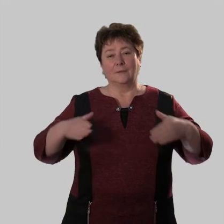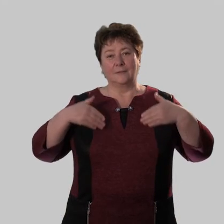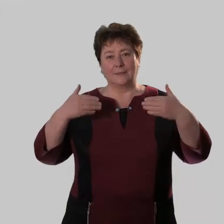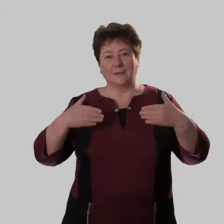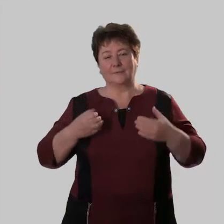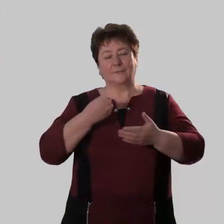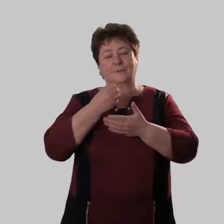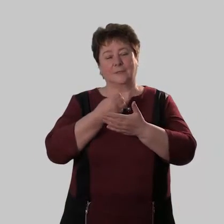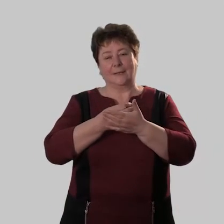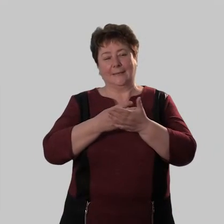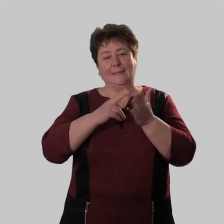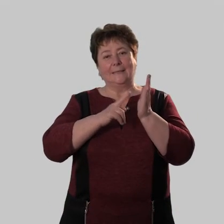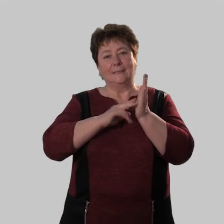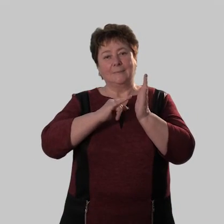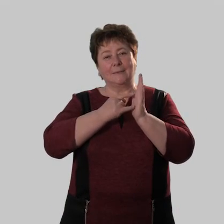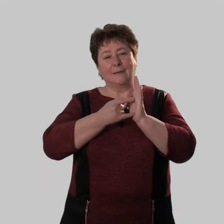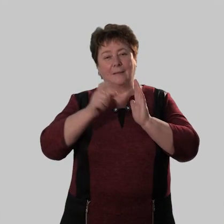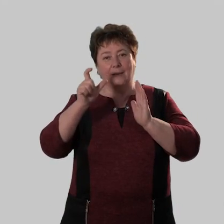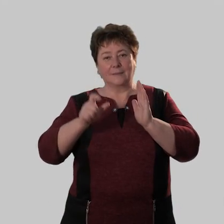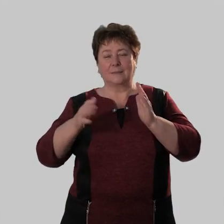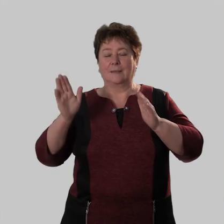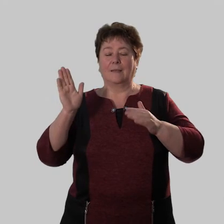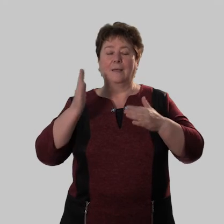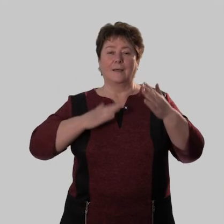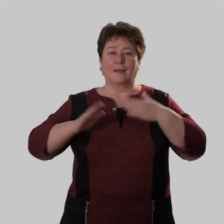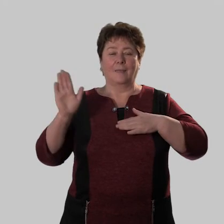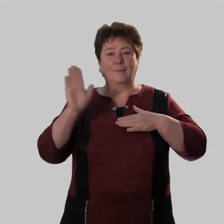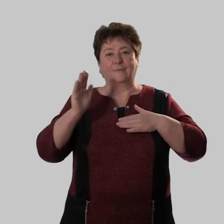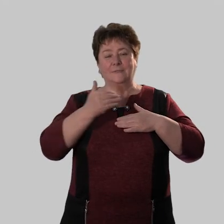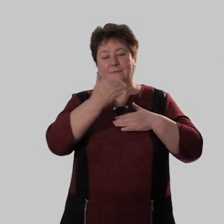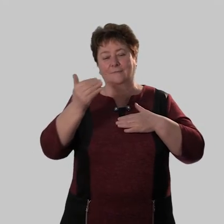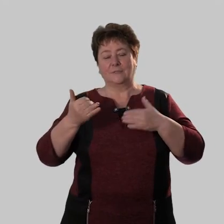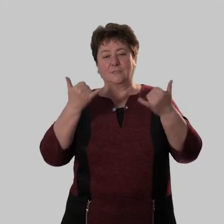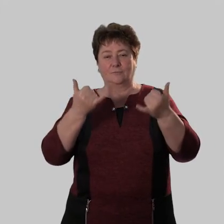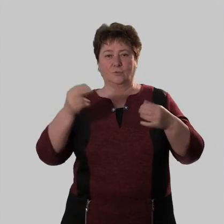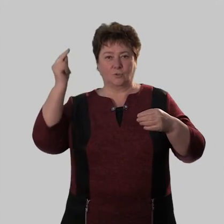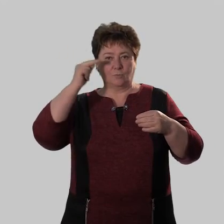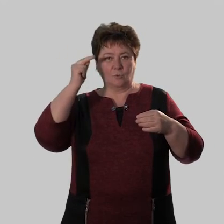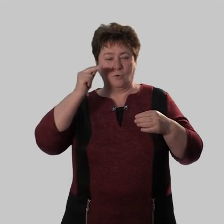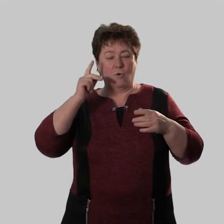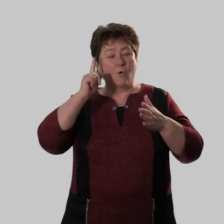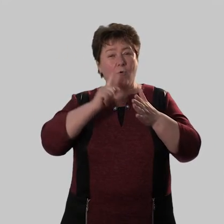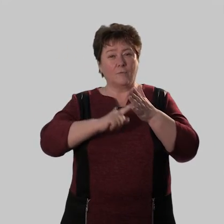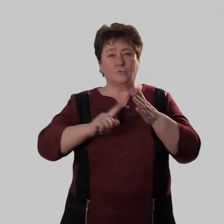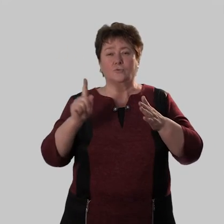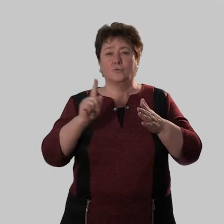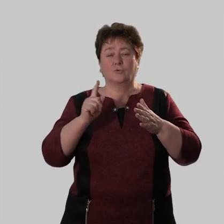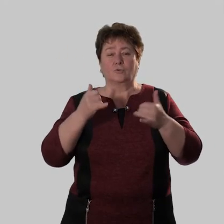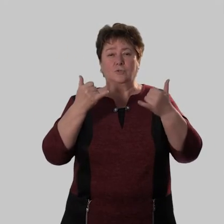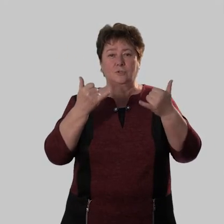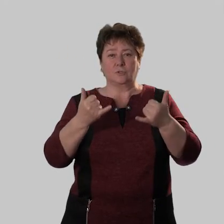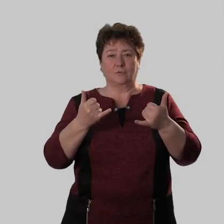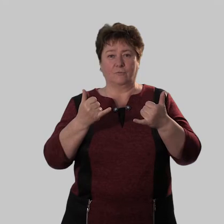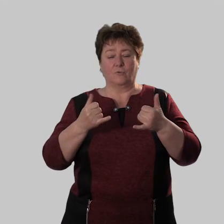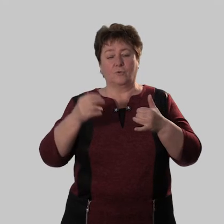здравствуйте дорогие семиклассники я рад приветствовать вас на сегодняшнем уроке уверен в том